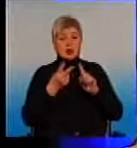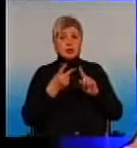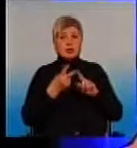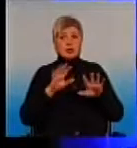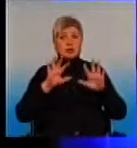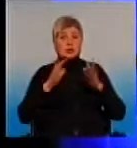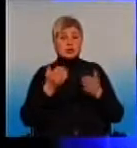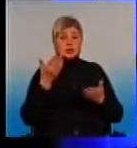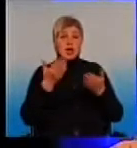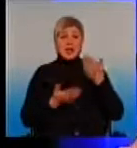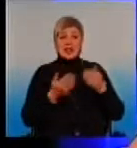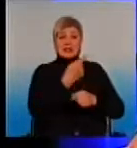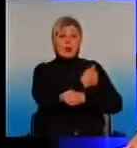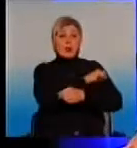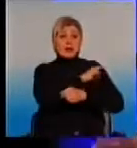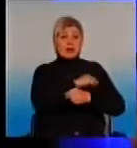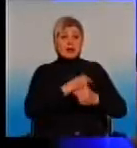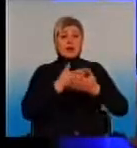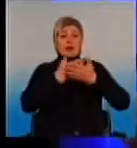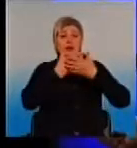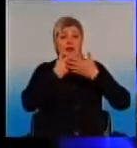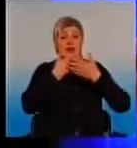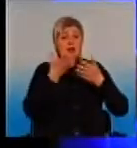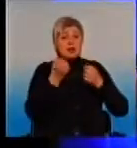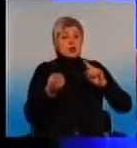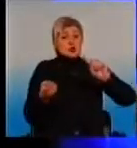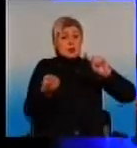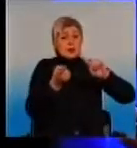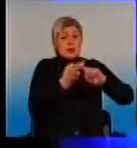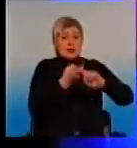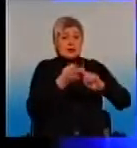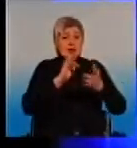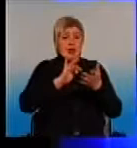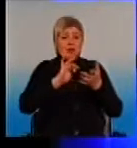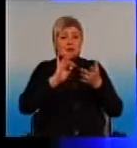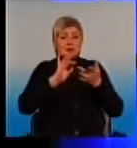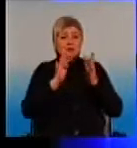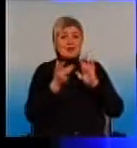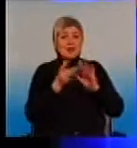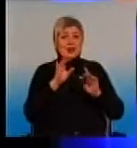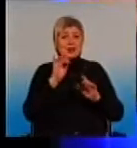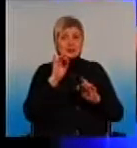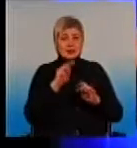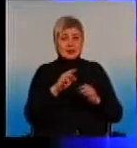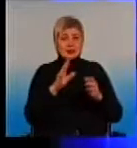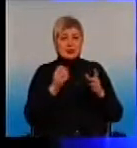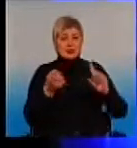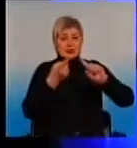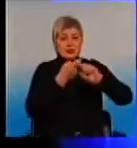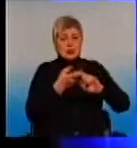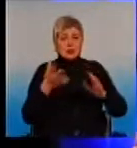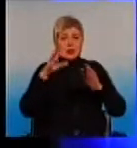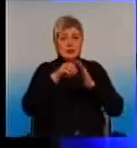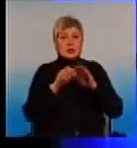не підключений к системі електронного здоров'я. Це ідеальний варіант. Ідеальний варіант. І але, ну, вот, да,